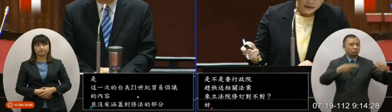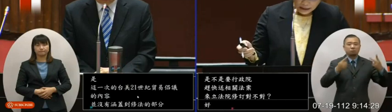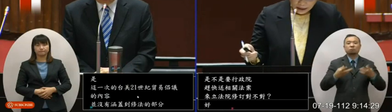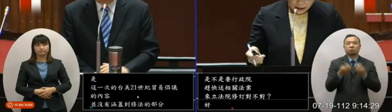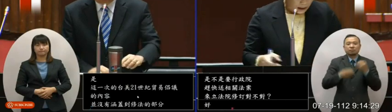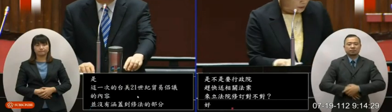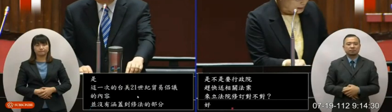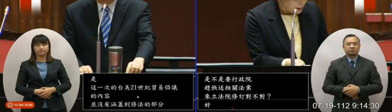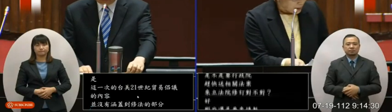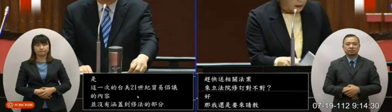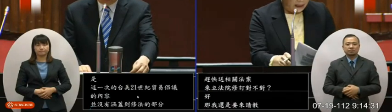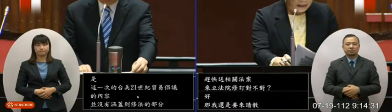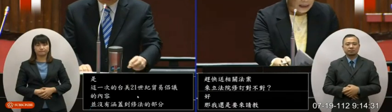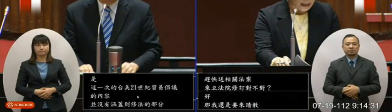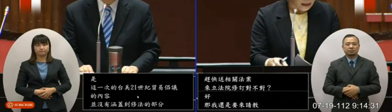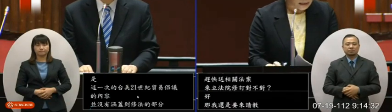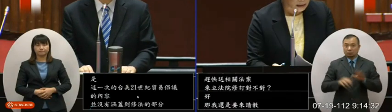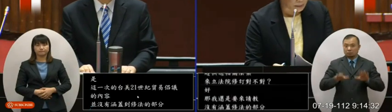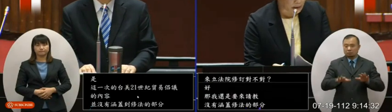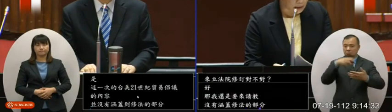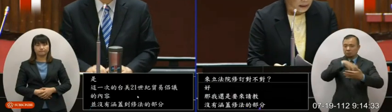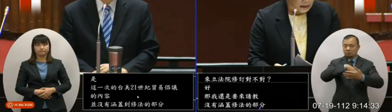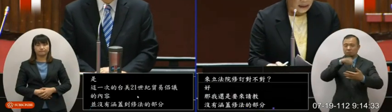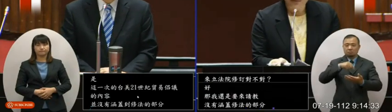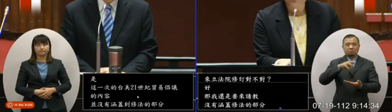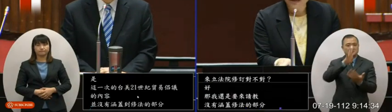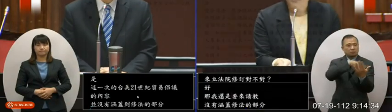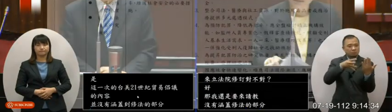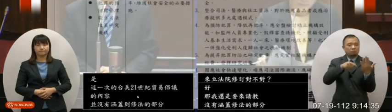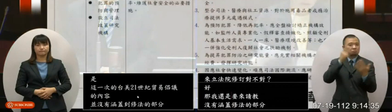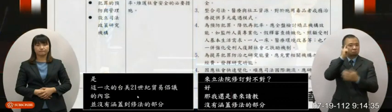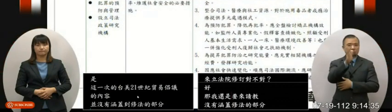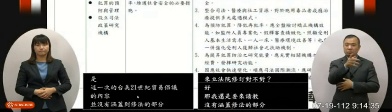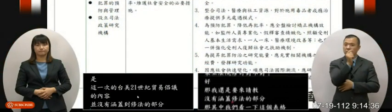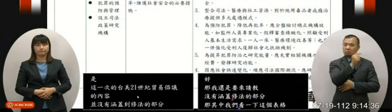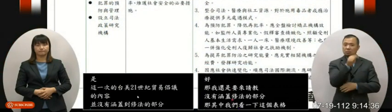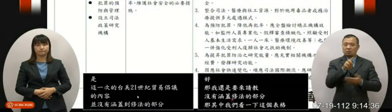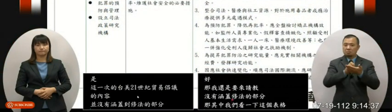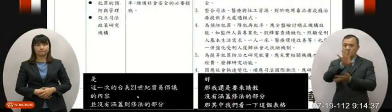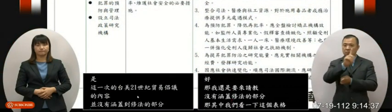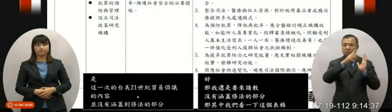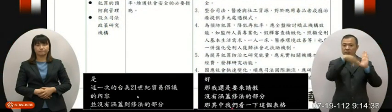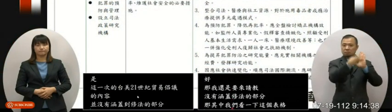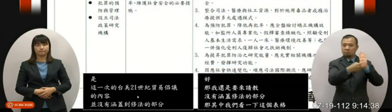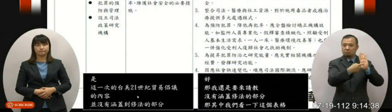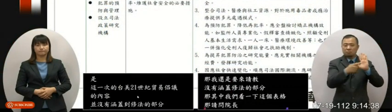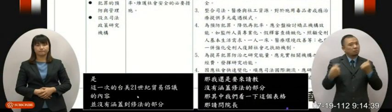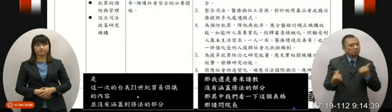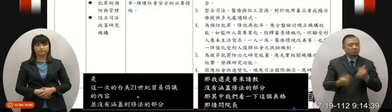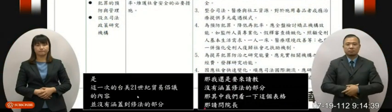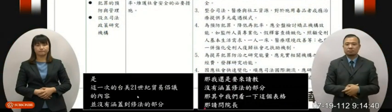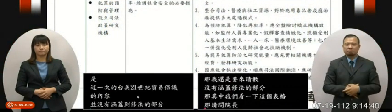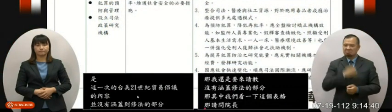那其中呢 我们看一下这个表格那请问院长这个表格里面有一些重要的内容包括打击